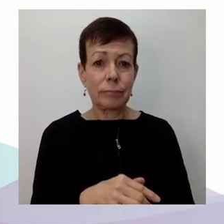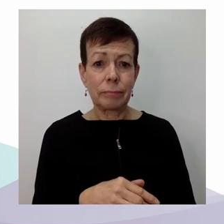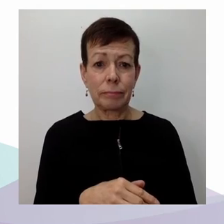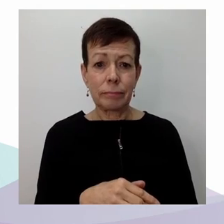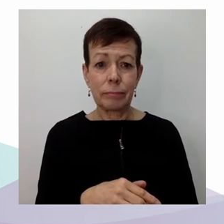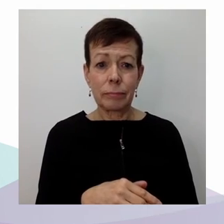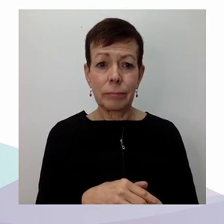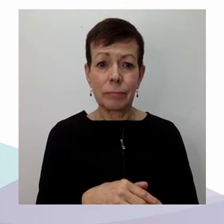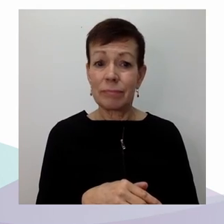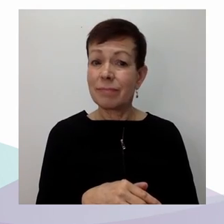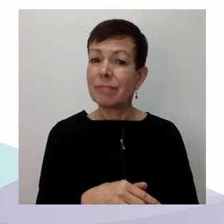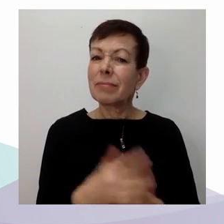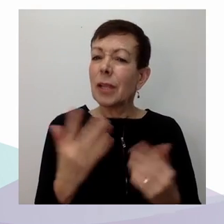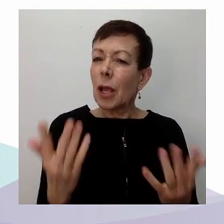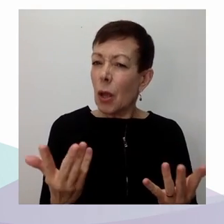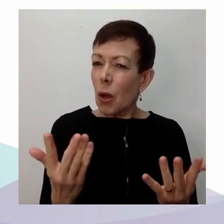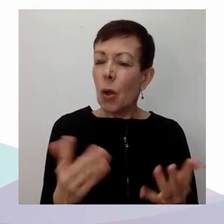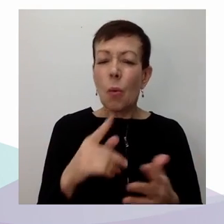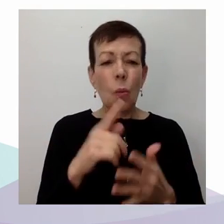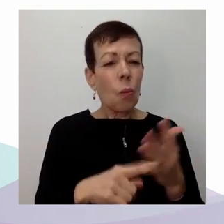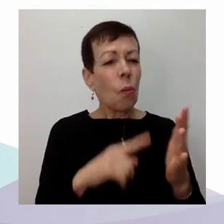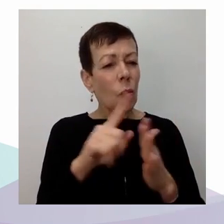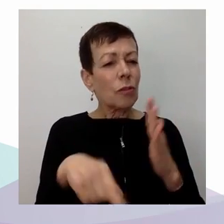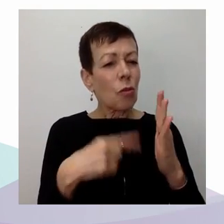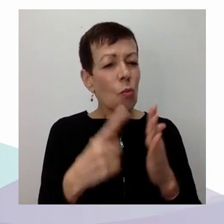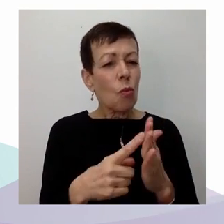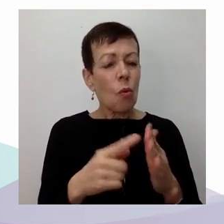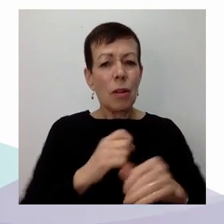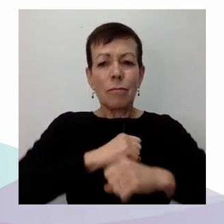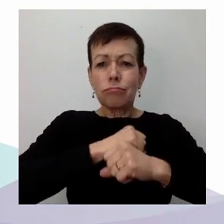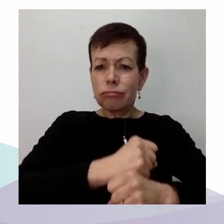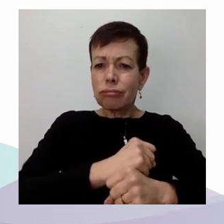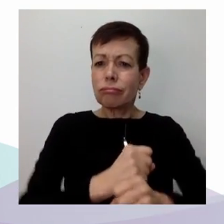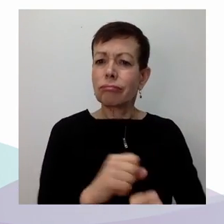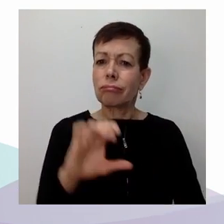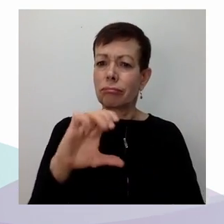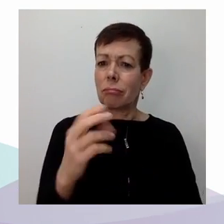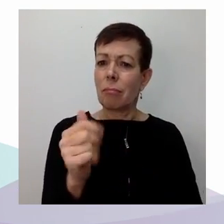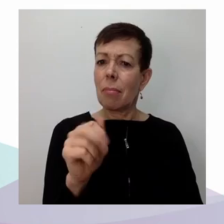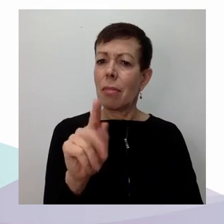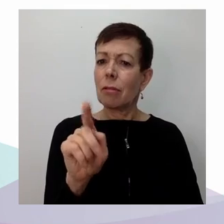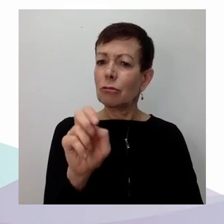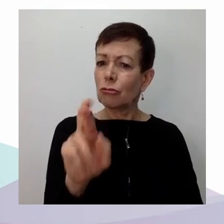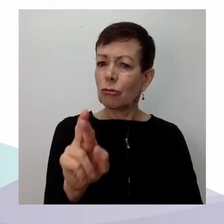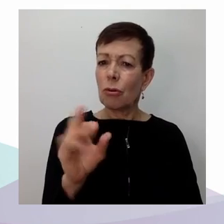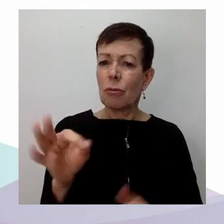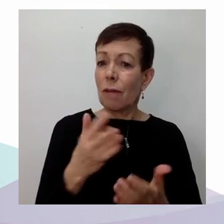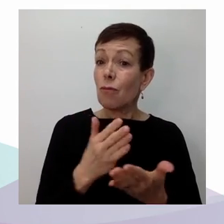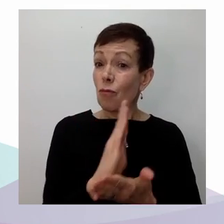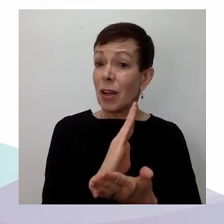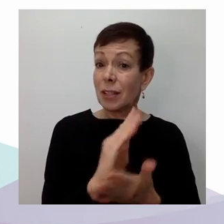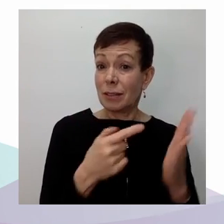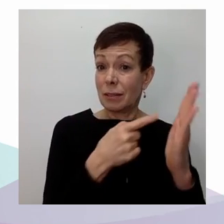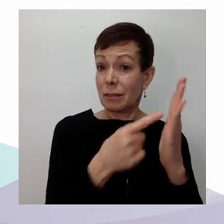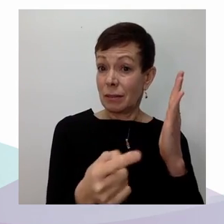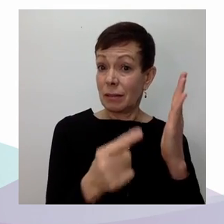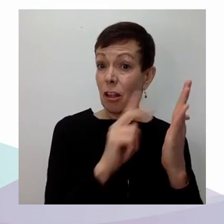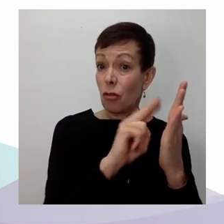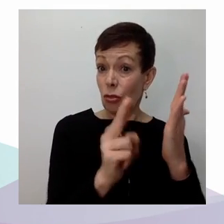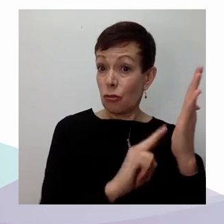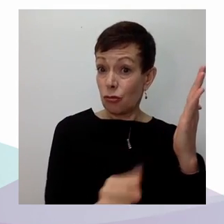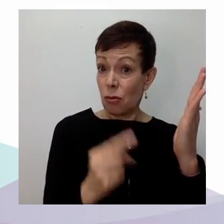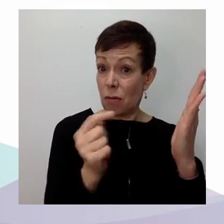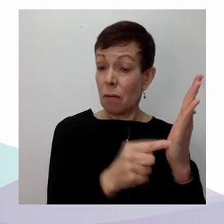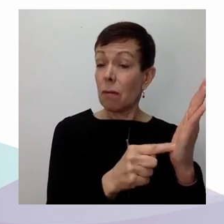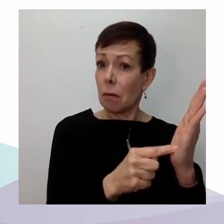la Charte québécoise. Donc bref, je trouve qu'il est vraiment important, bien sûr, de s'intéresser à ce qui est fait devant les